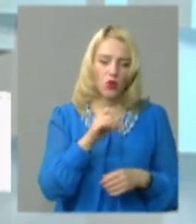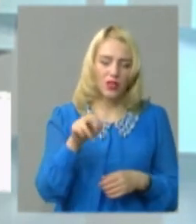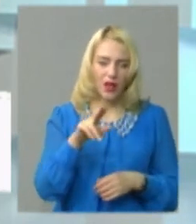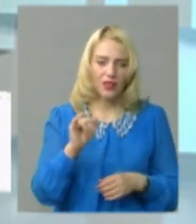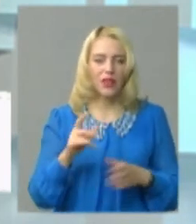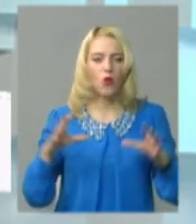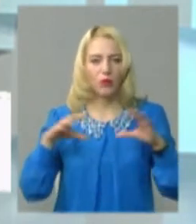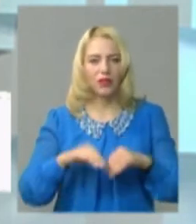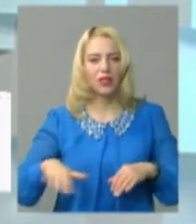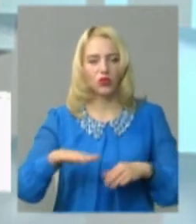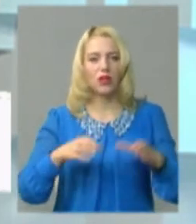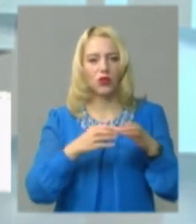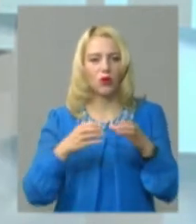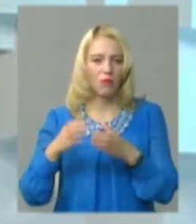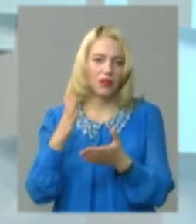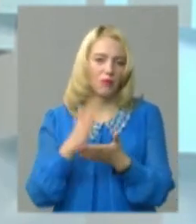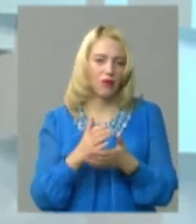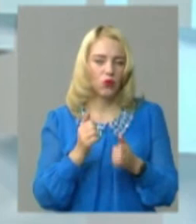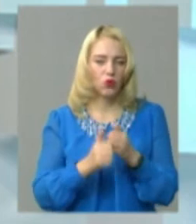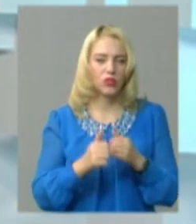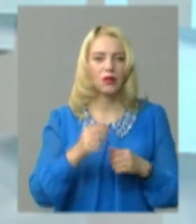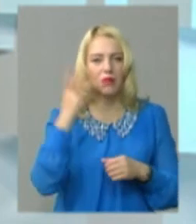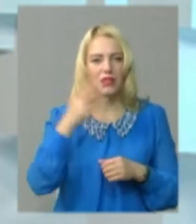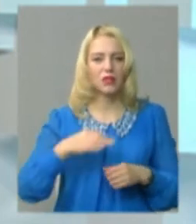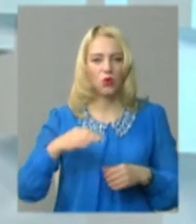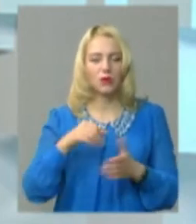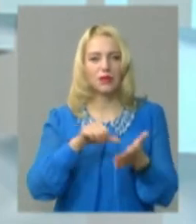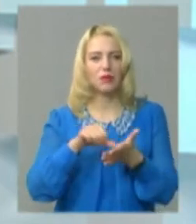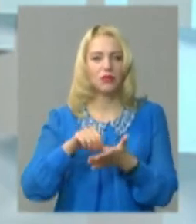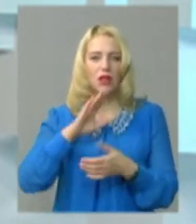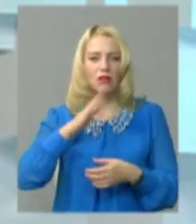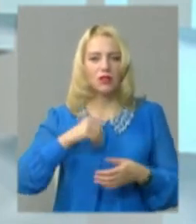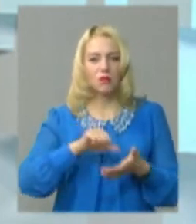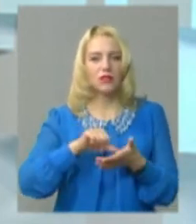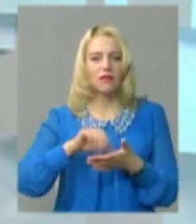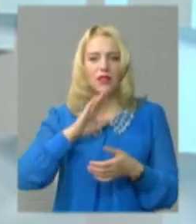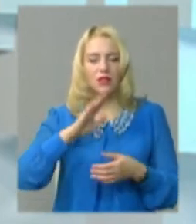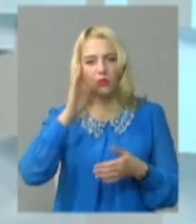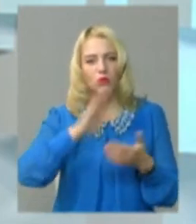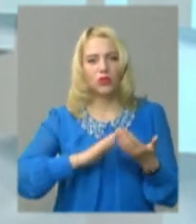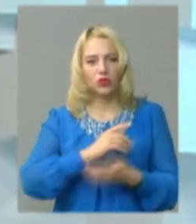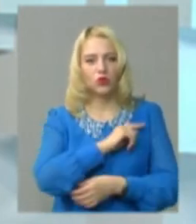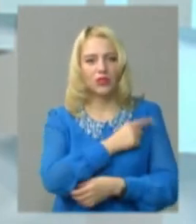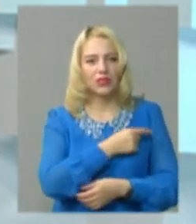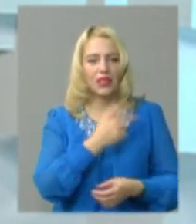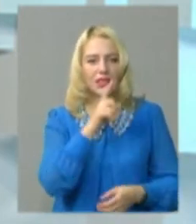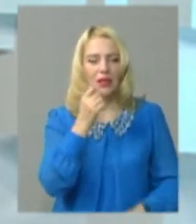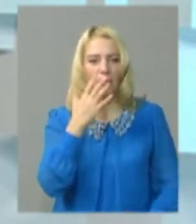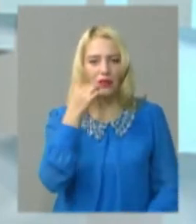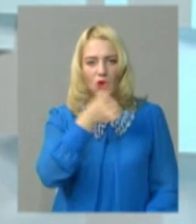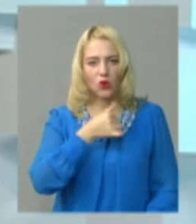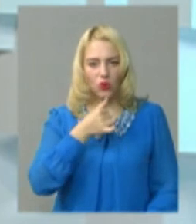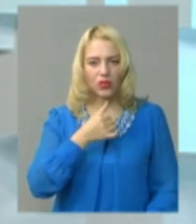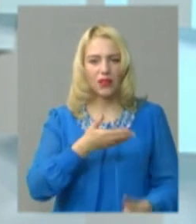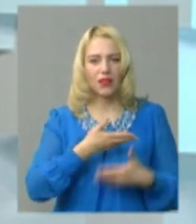об'єднаних територіальних громад, майже кожній Хмельницької області присутні також наші представники нашої політичної сили. За п'ять